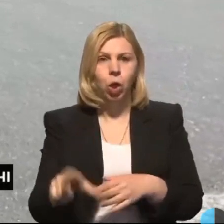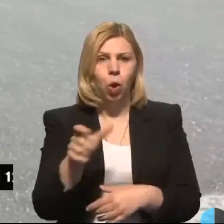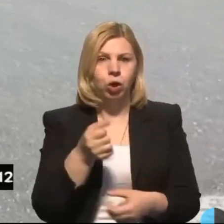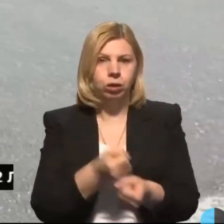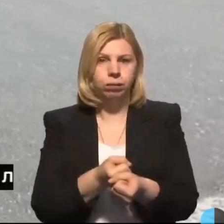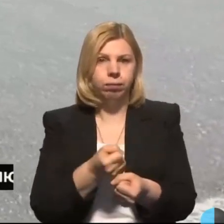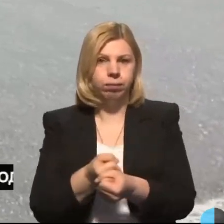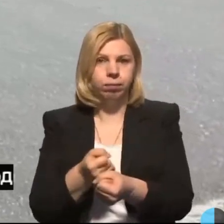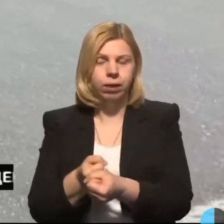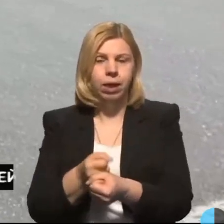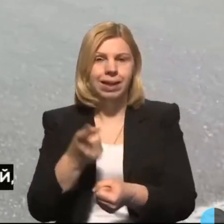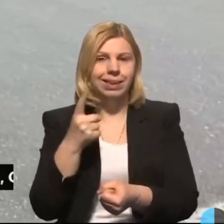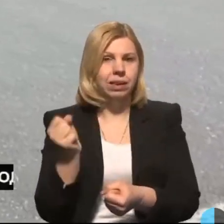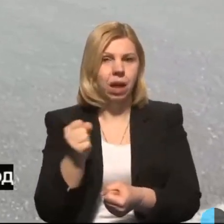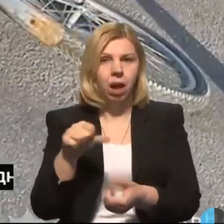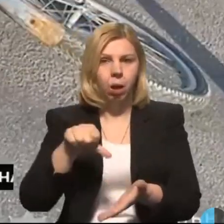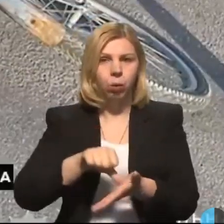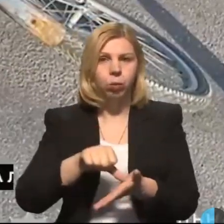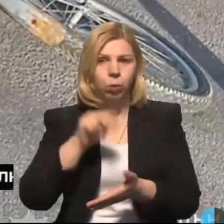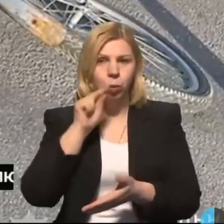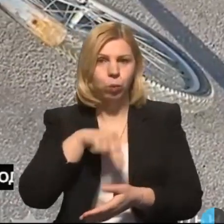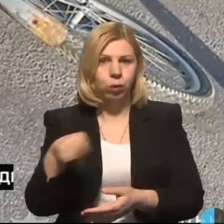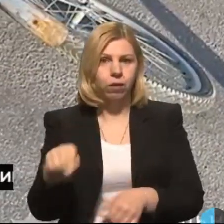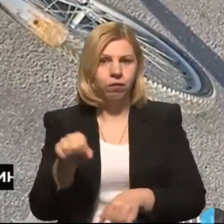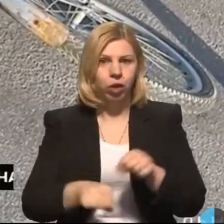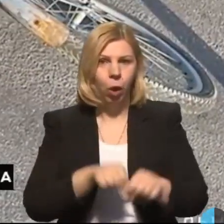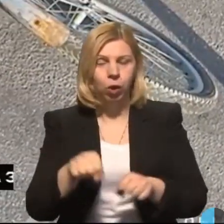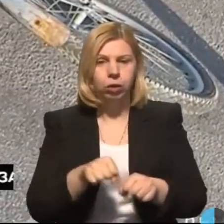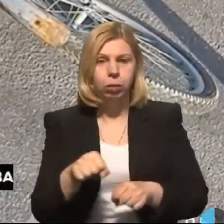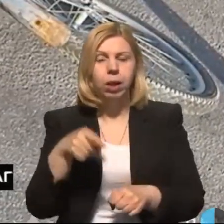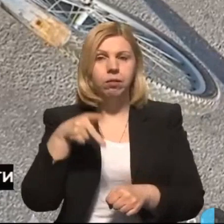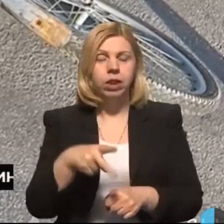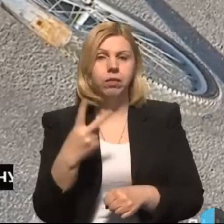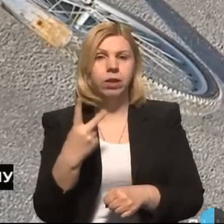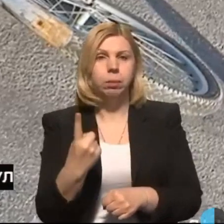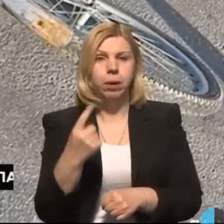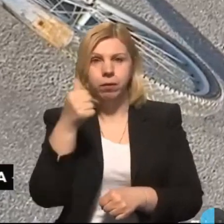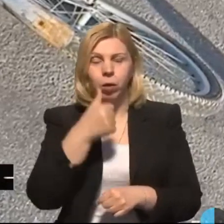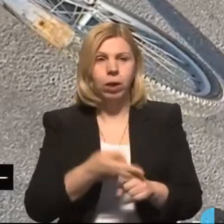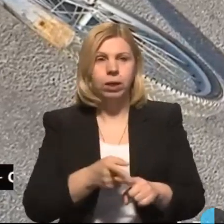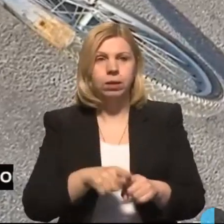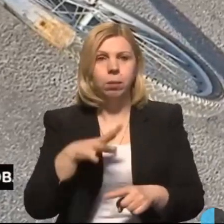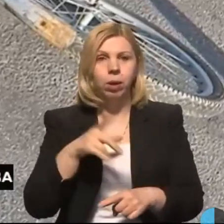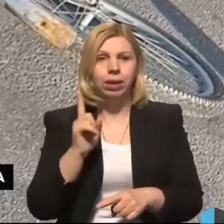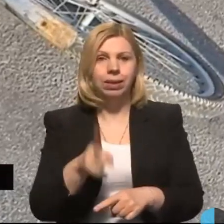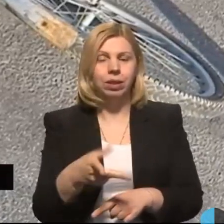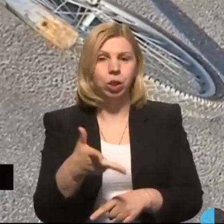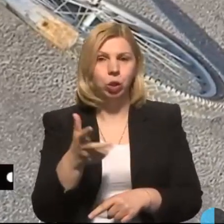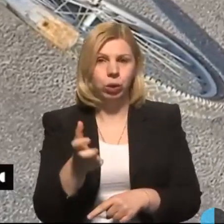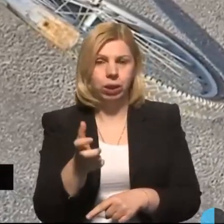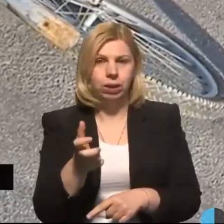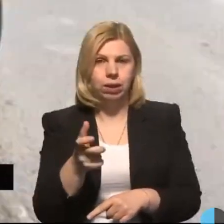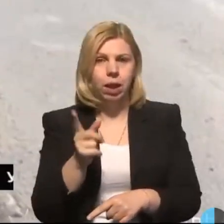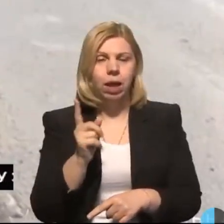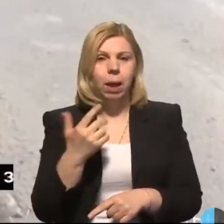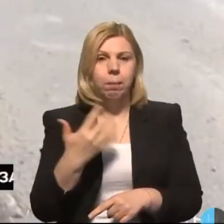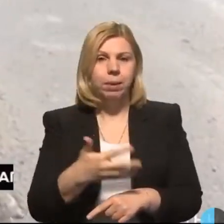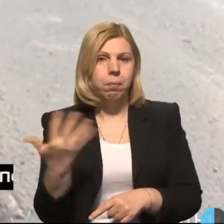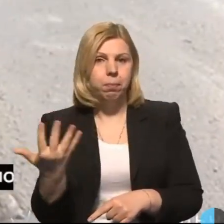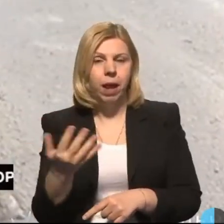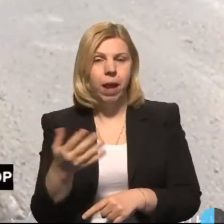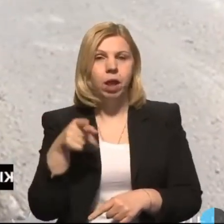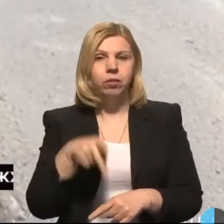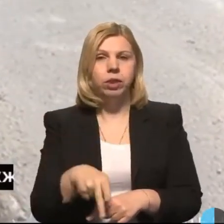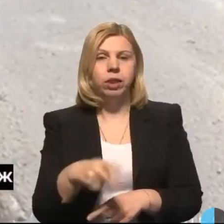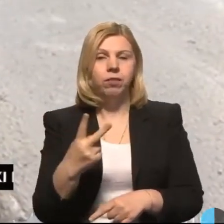-транспортних пригод за участі велосипедистів. В 2021 році це було 1355, в